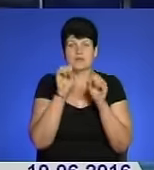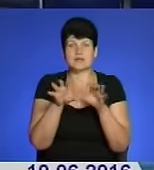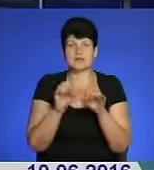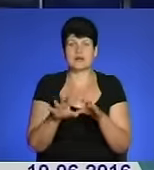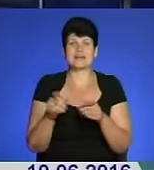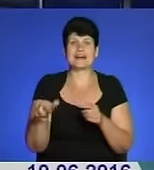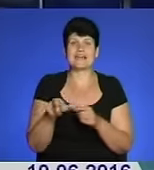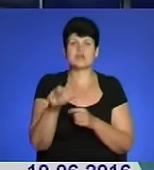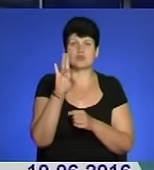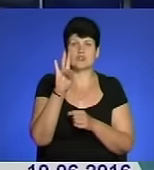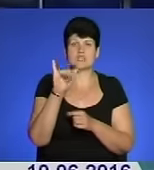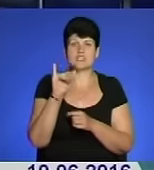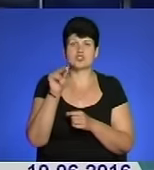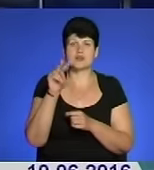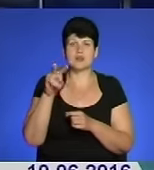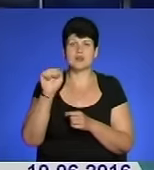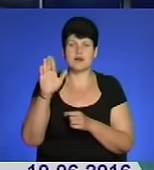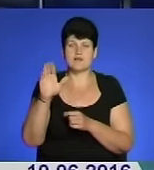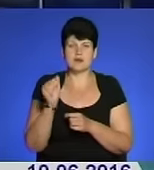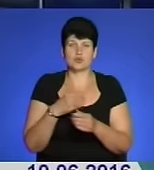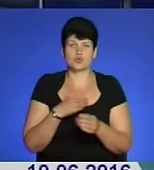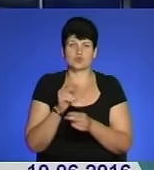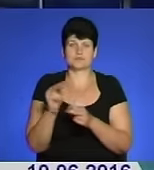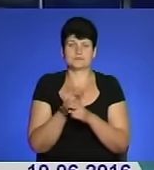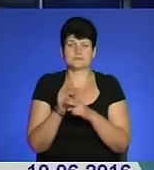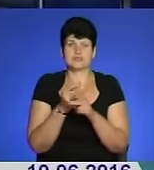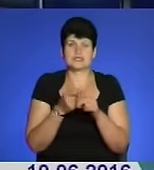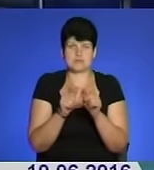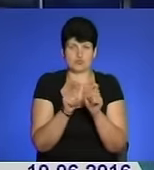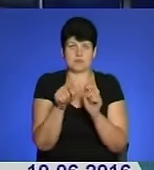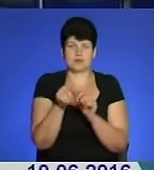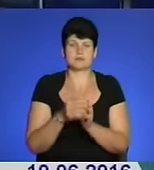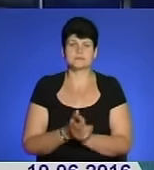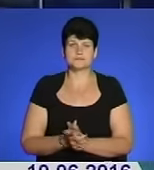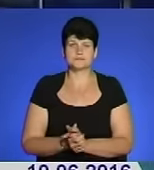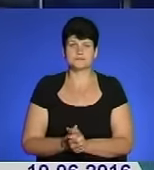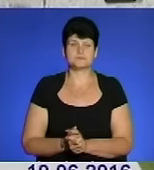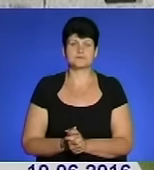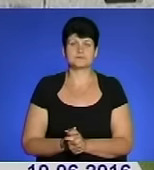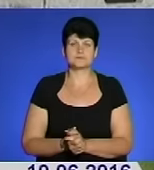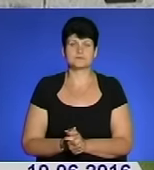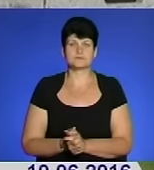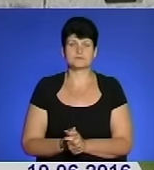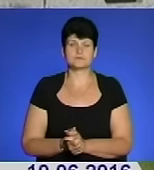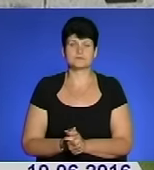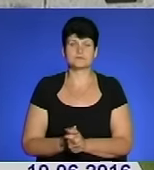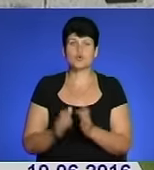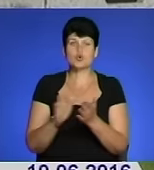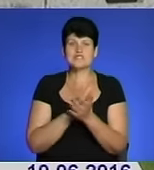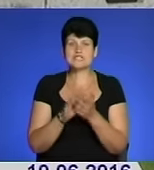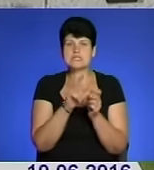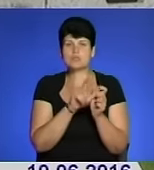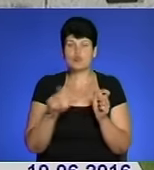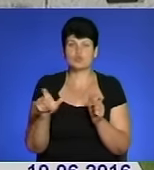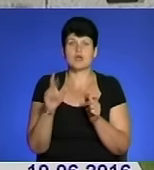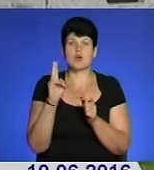Рятувати місцеву екосистему планують, реконструювавши цей об'єкт. Подробиці у сюжеті Ірини Ситай. Очисні споруди в